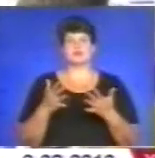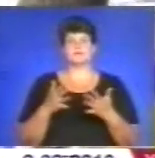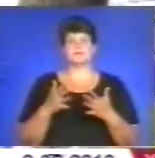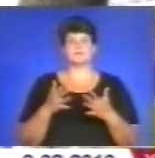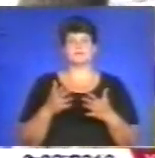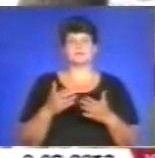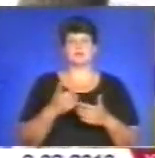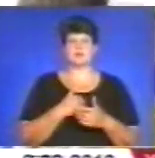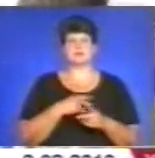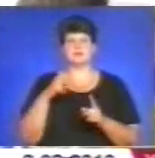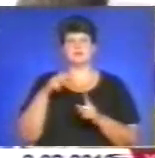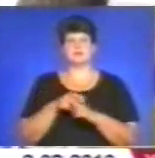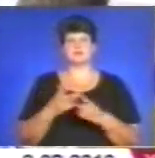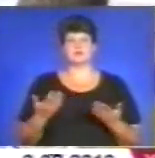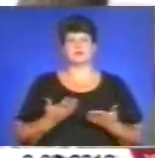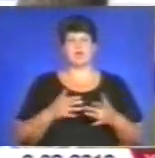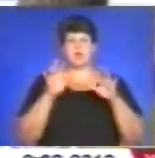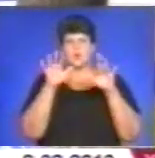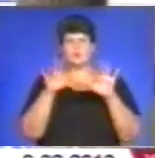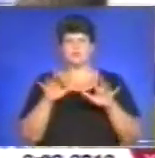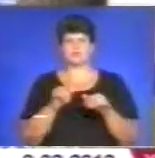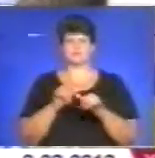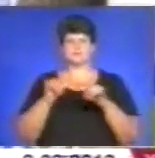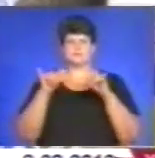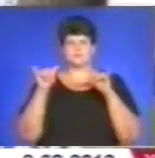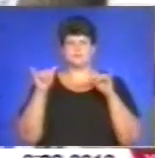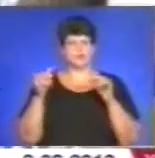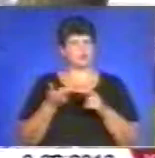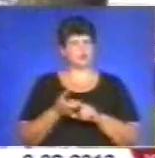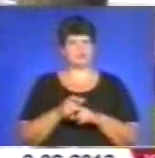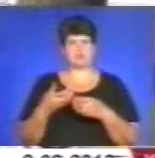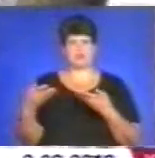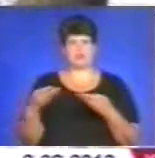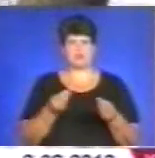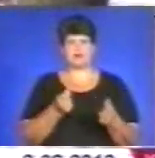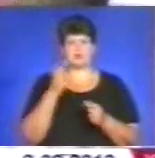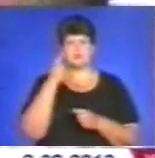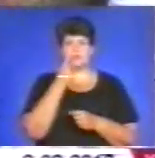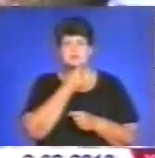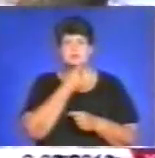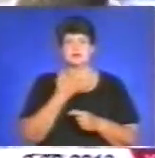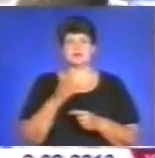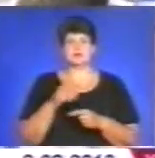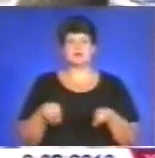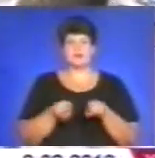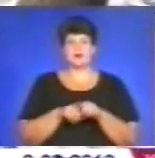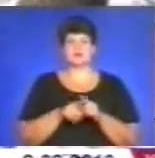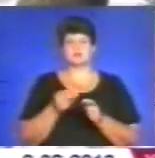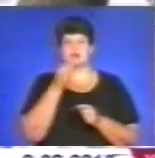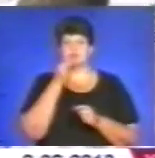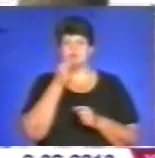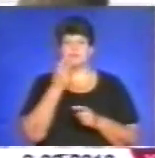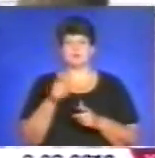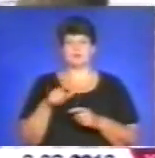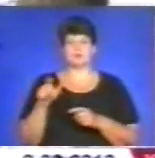життя навантаженням і комп'ютерні технології, які дуже впливають на зір, і екологія також, і харчування